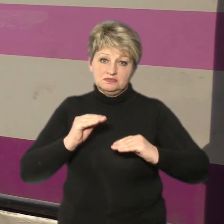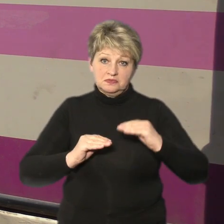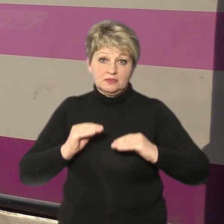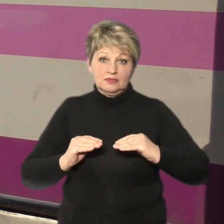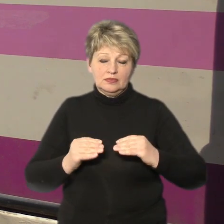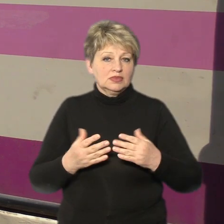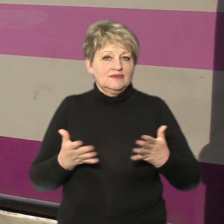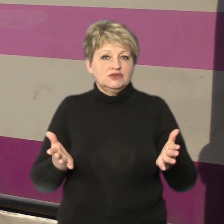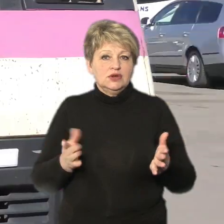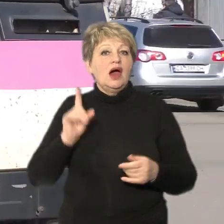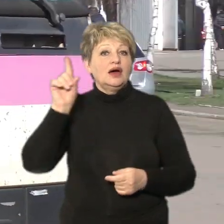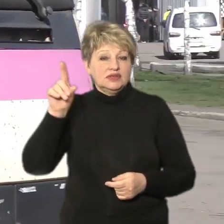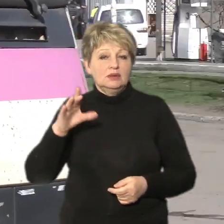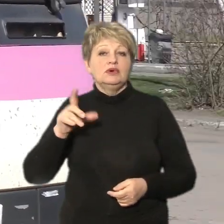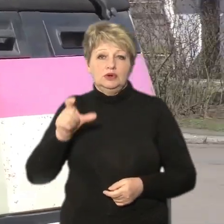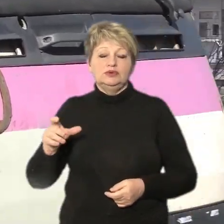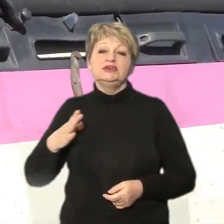там чекають люди.